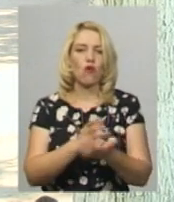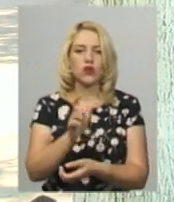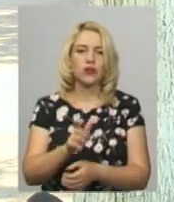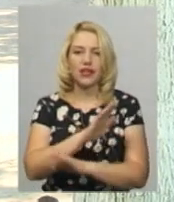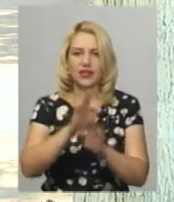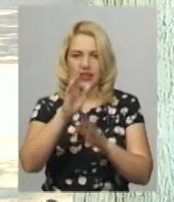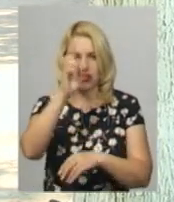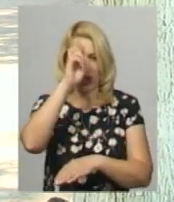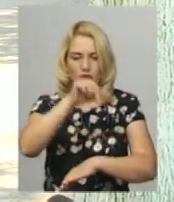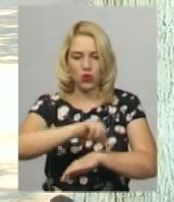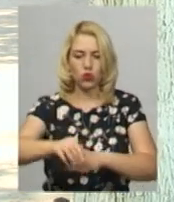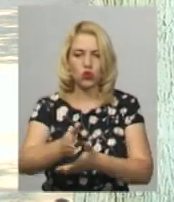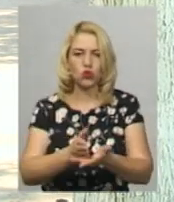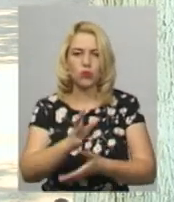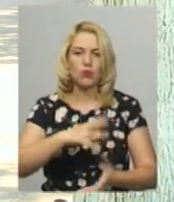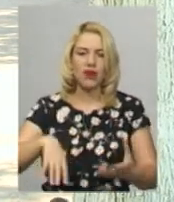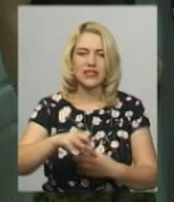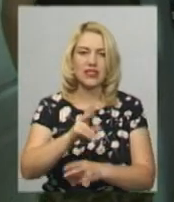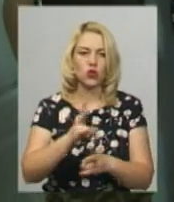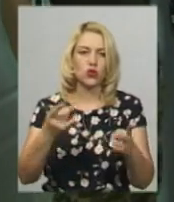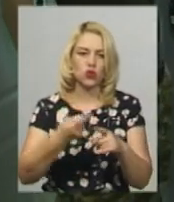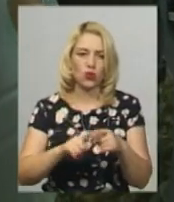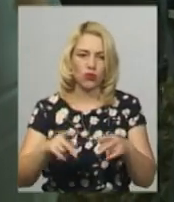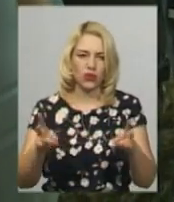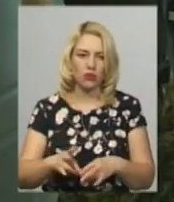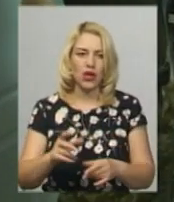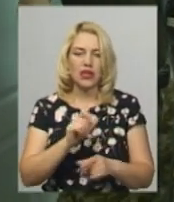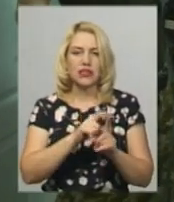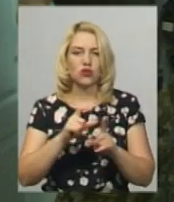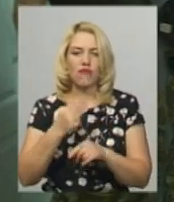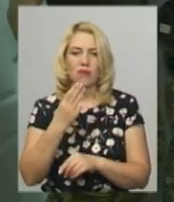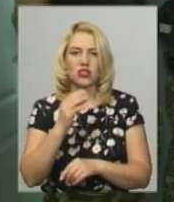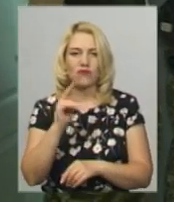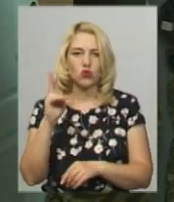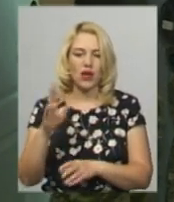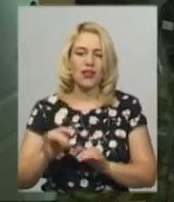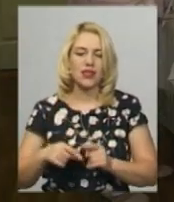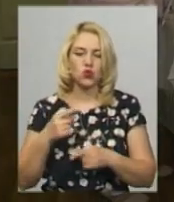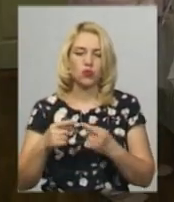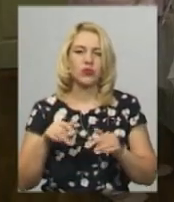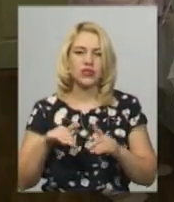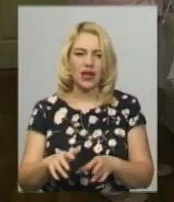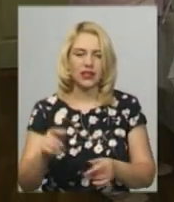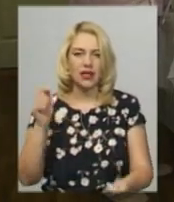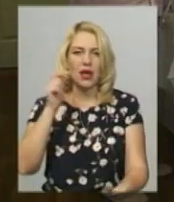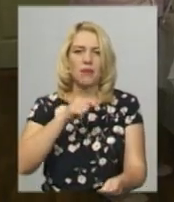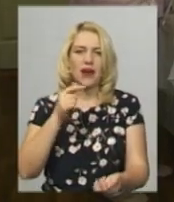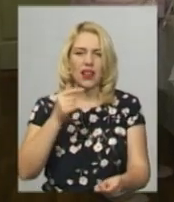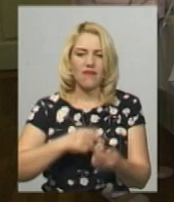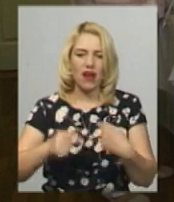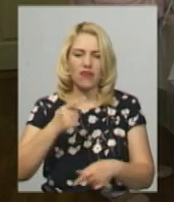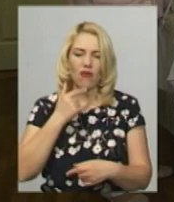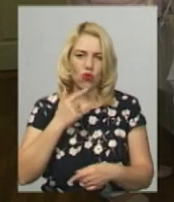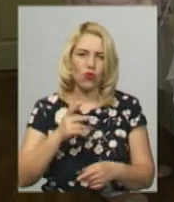Держпрокордонної служби, а всі, які того потребують. За словами Ігора Шевчука, наступний захід з переливання крові планується на початок